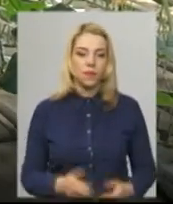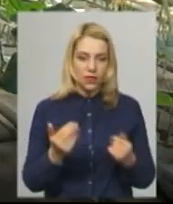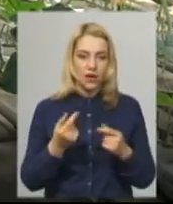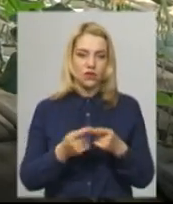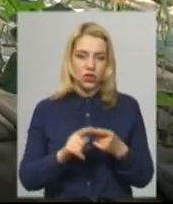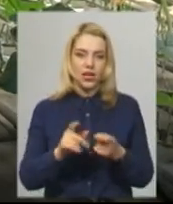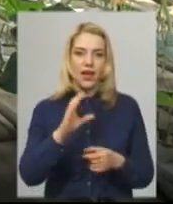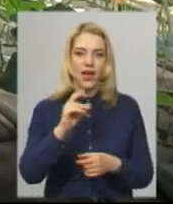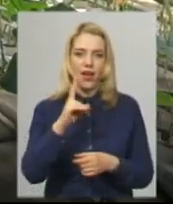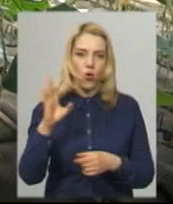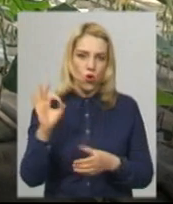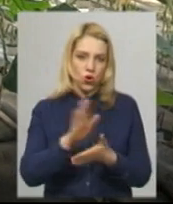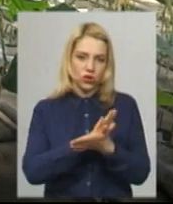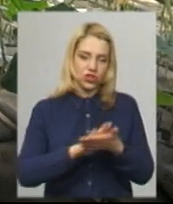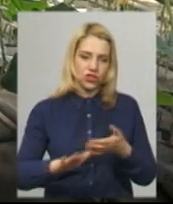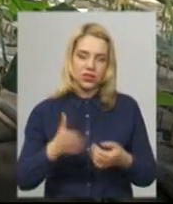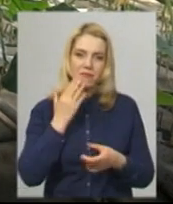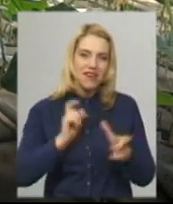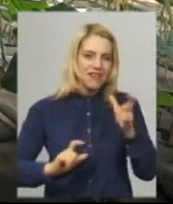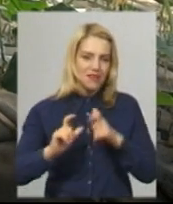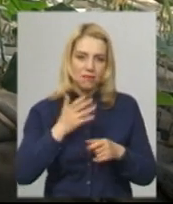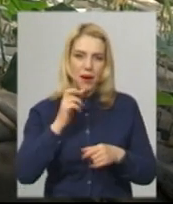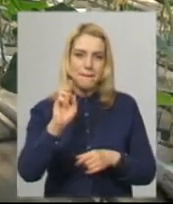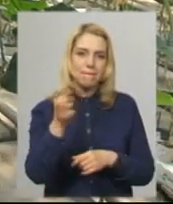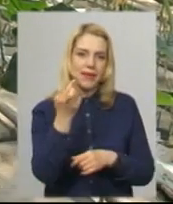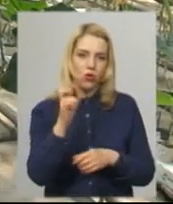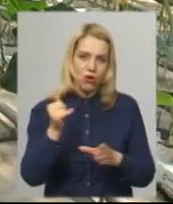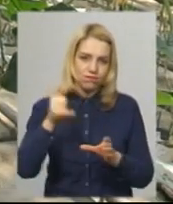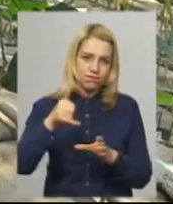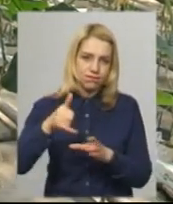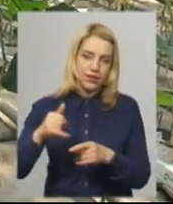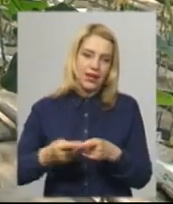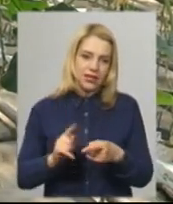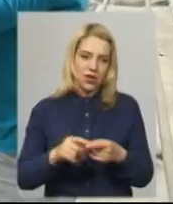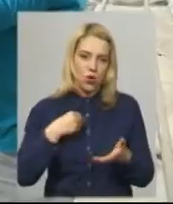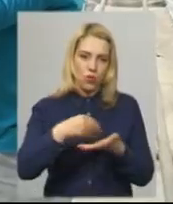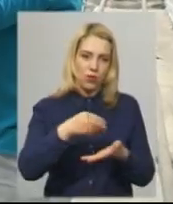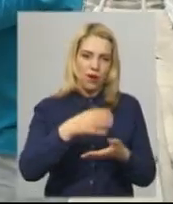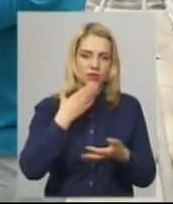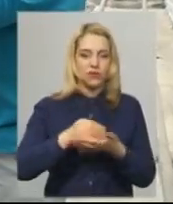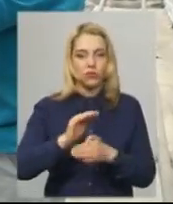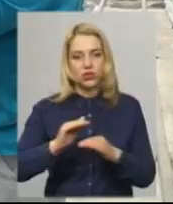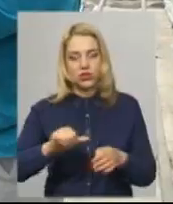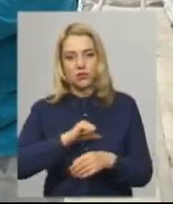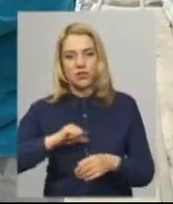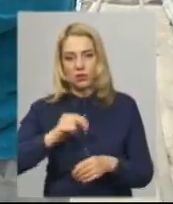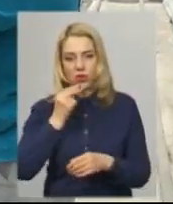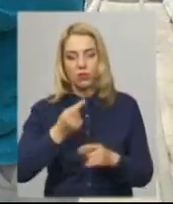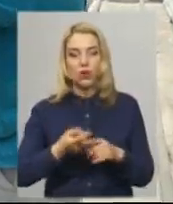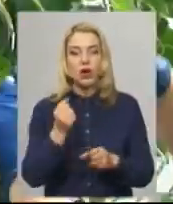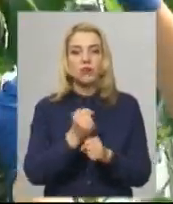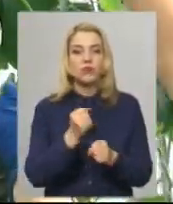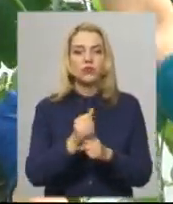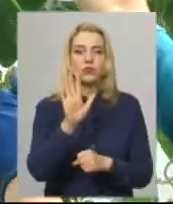вони екологічно чисті, не оброблені ніякою хімією, в них біозахист, і ми їх купляємо додому своїм дітям і самі їмо. В двох теплицях працюють п'ять